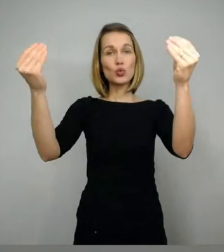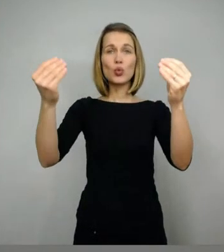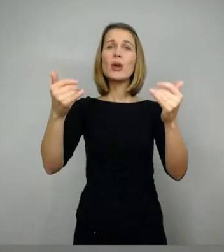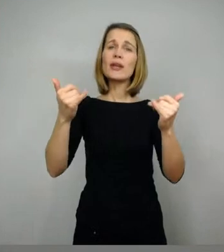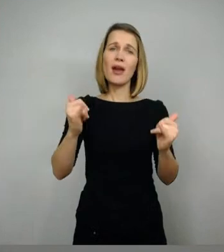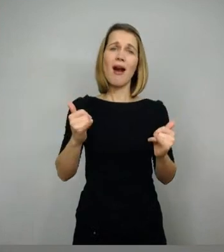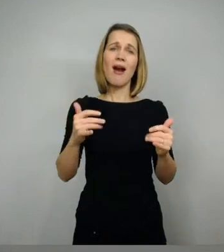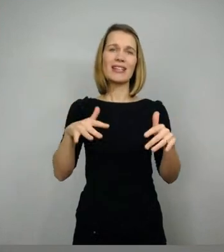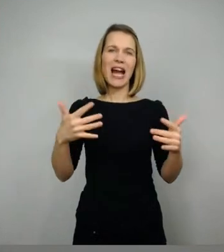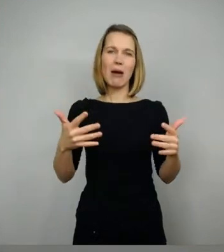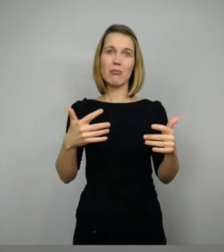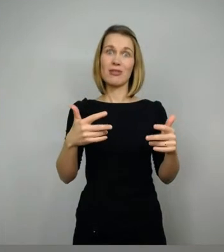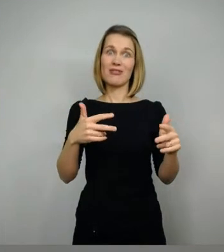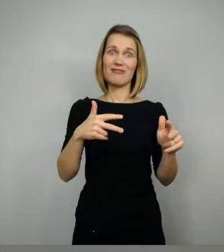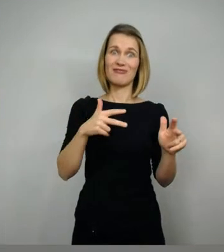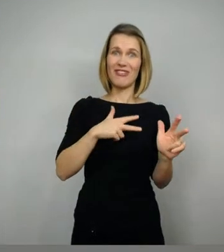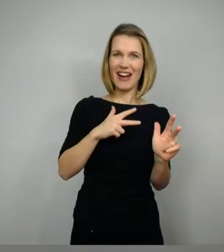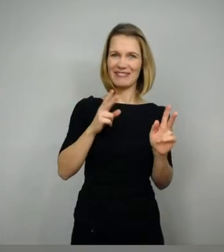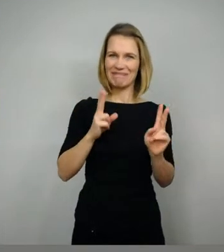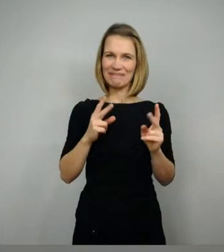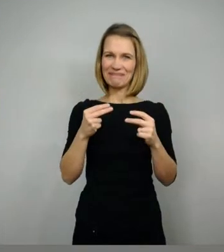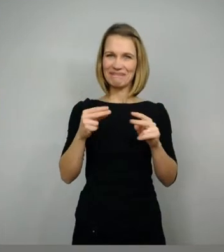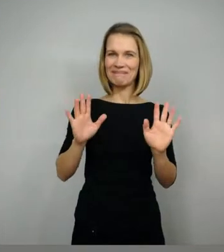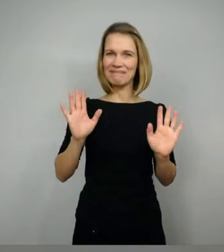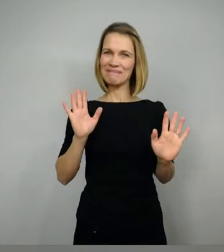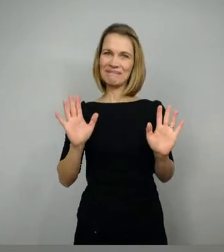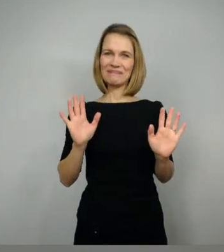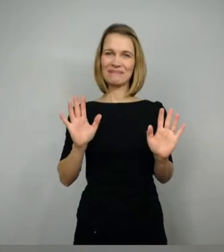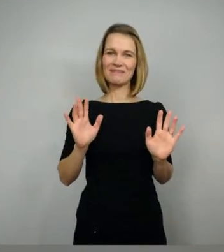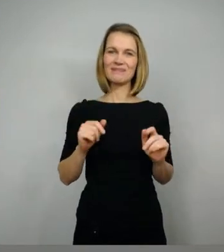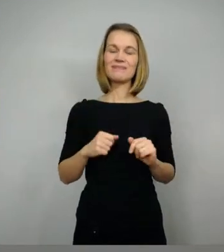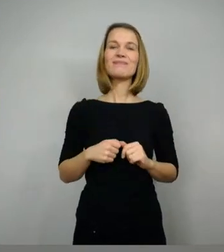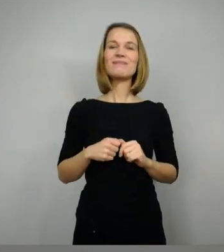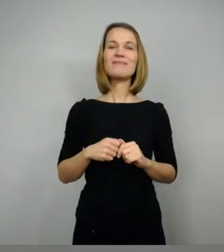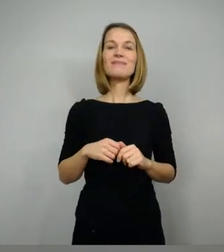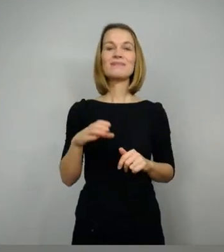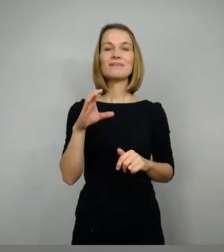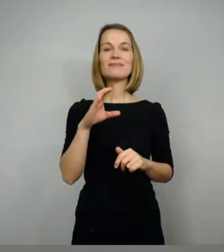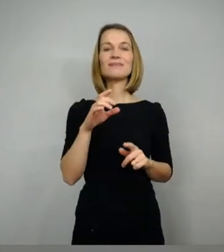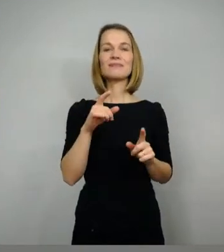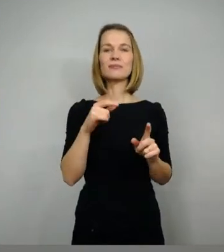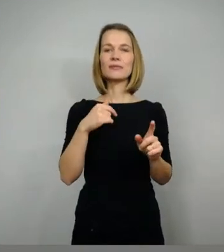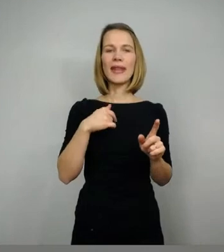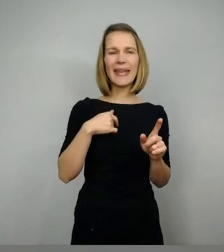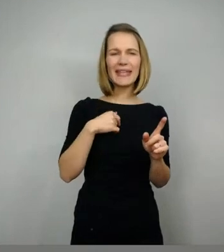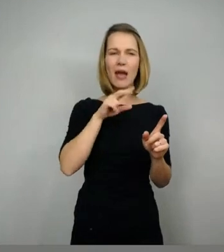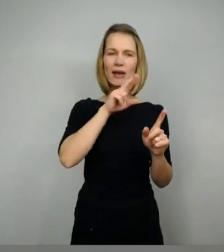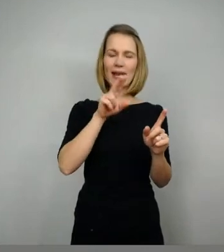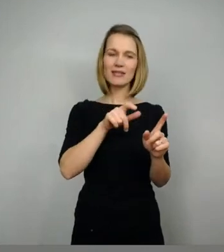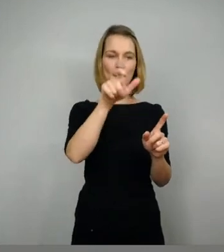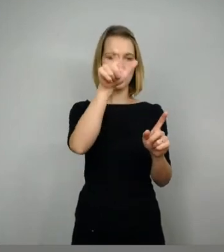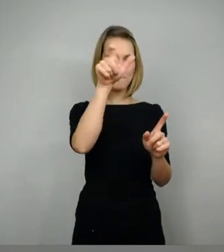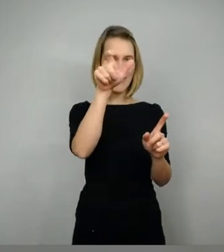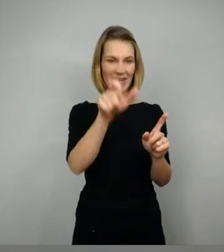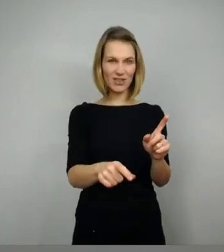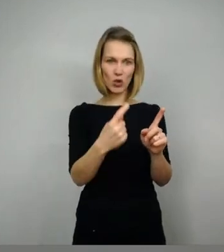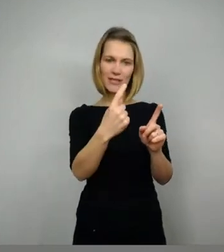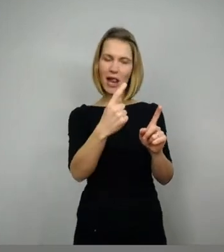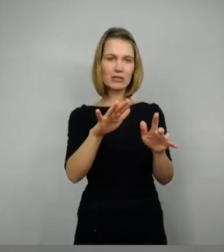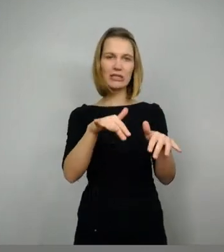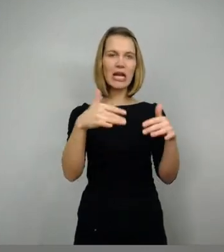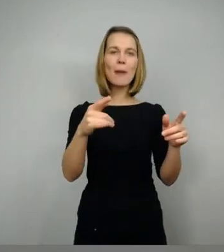Antwort drauf geben. Also ich habe mal gelesen, dass es die Person an sich nicht direkt gab, aber verschiedene Personen so ähnlich. Und dass sie dann sozusagen